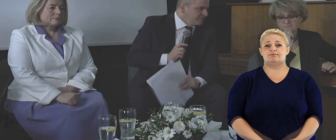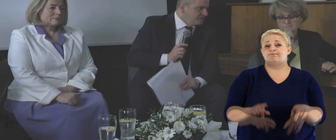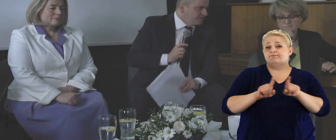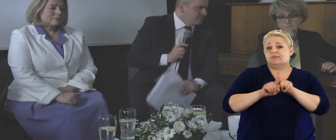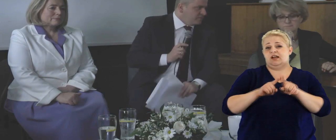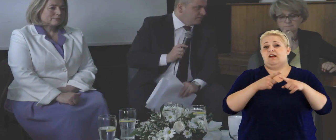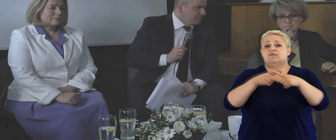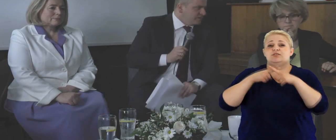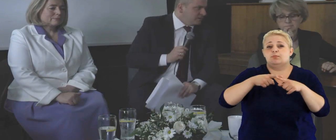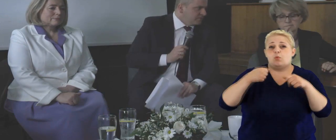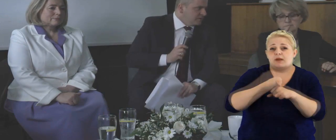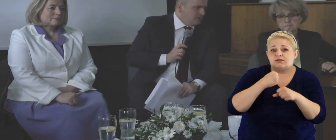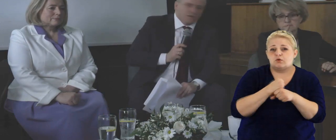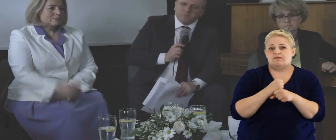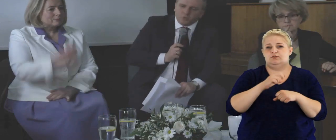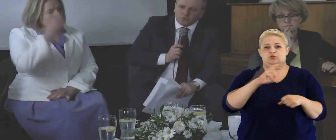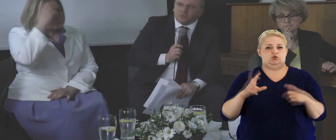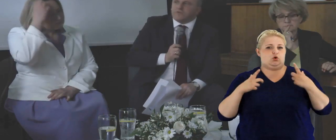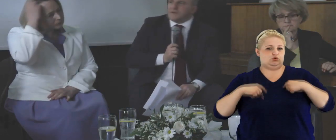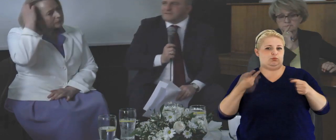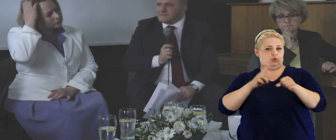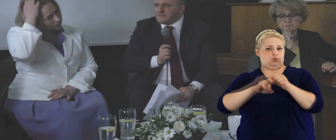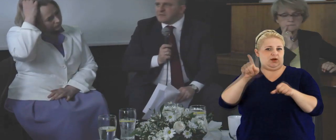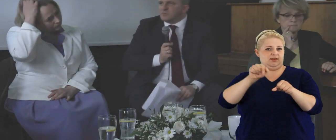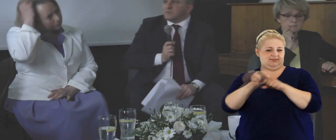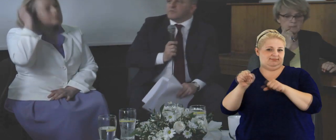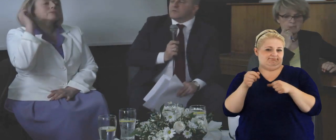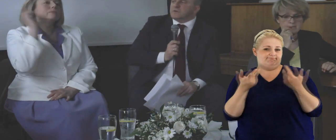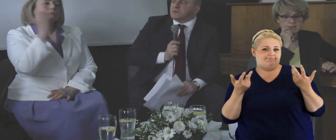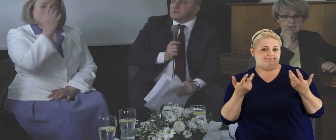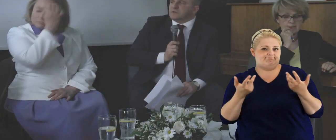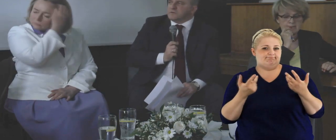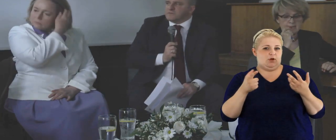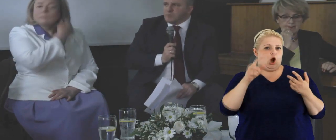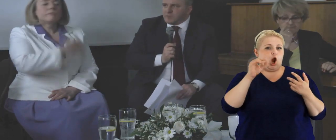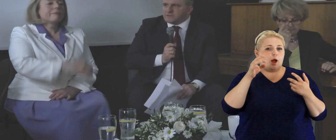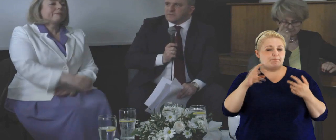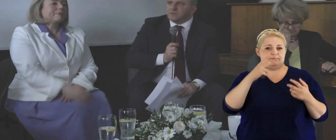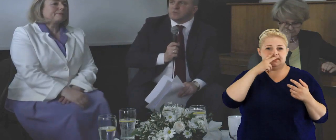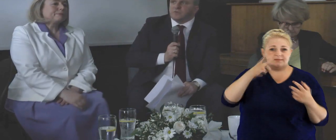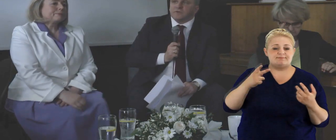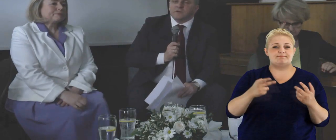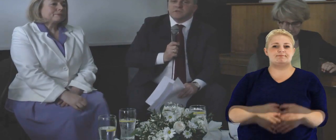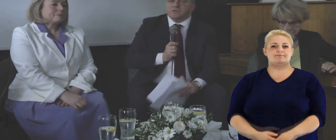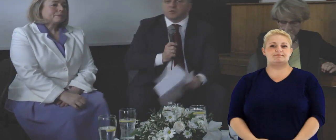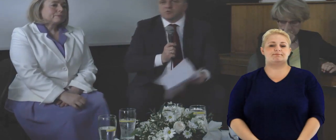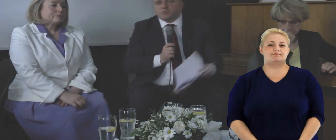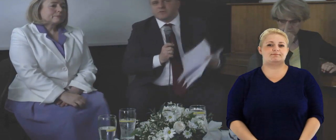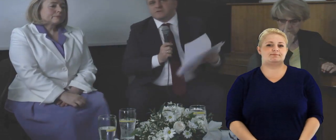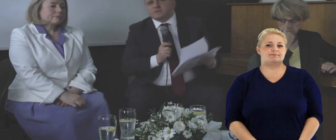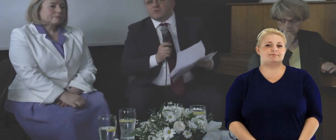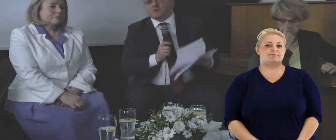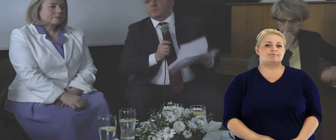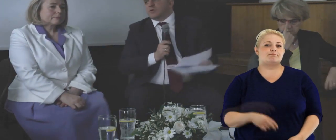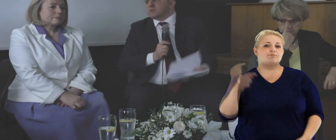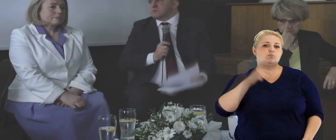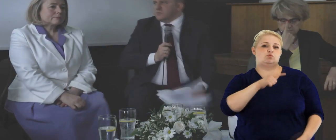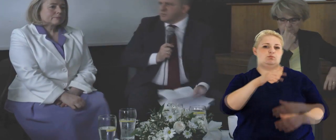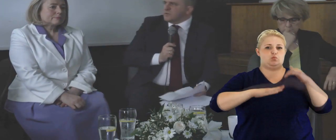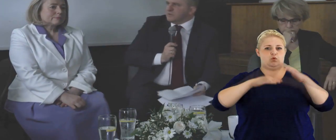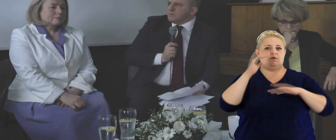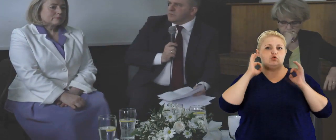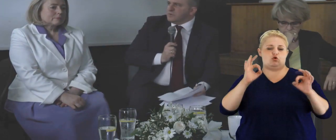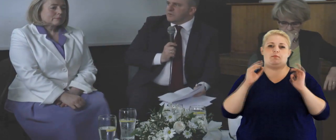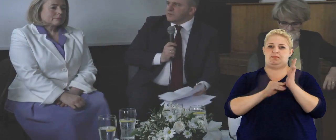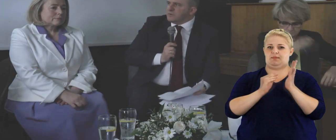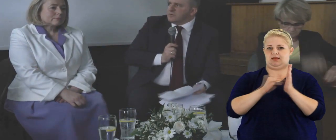to jest właściwy kierunek moim zdaniem, posłów, asystentów, współpracowników, czyli osób, które są odbiorcą